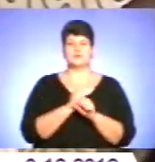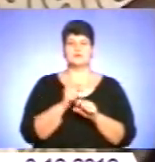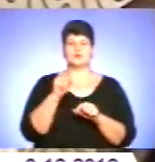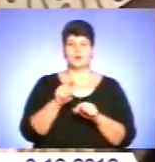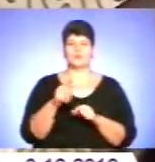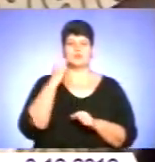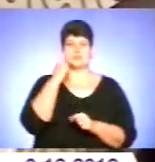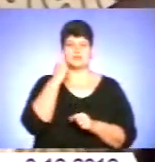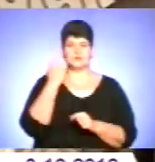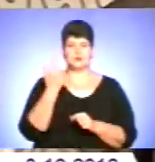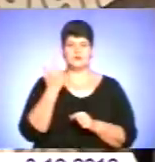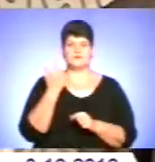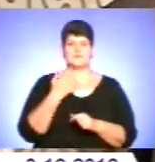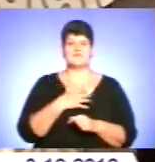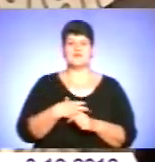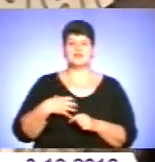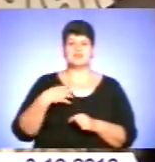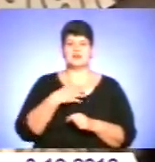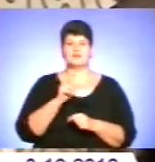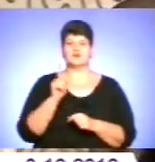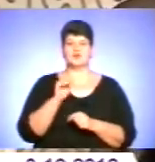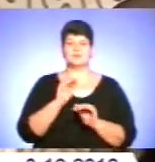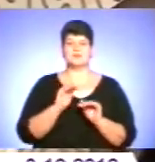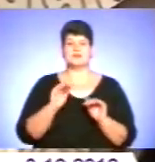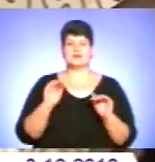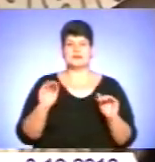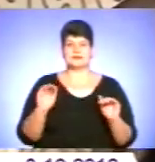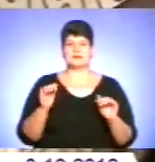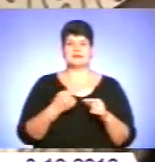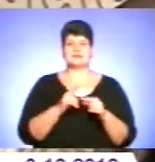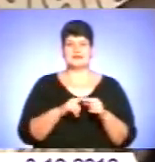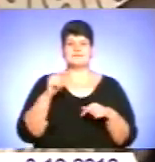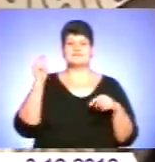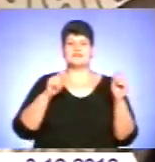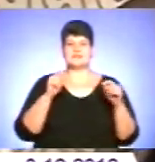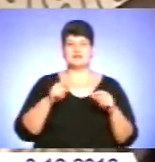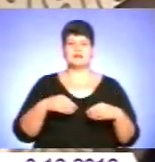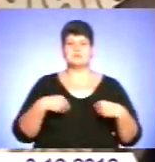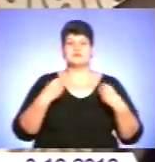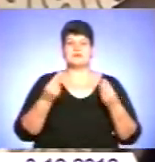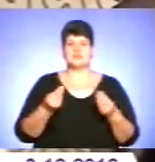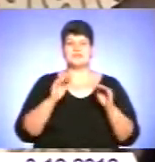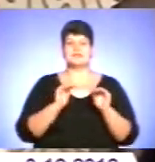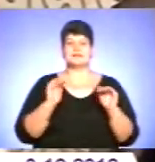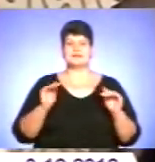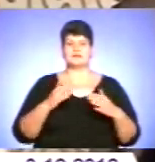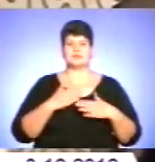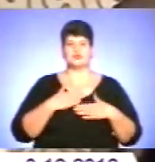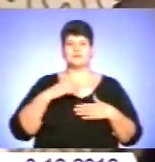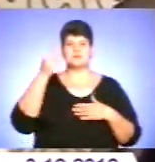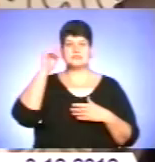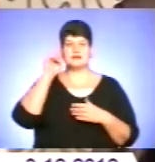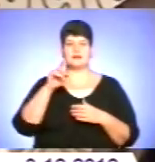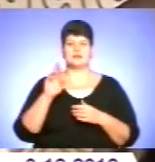оцінки. Дуже важливо, щоб діти, адже цей поставаль присвячений дітям нашим, щоб вони знали, як в